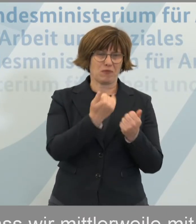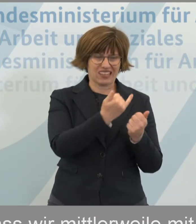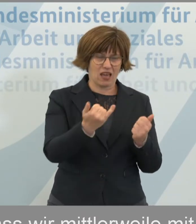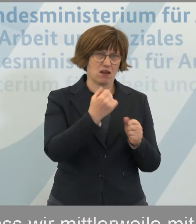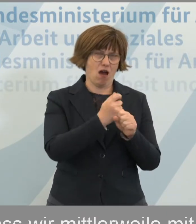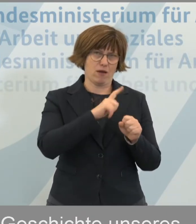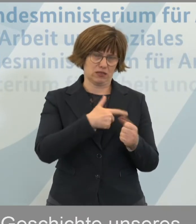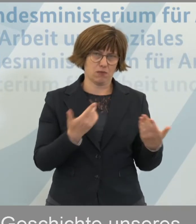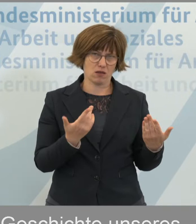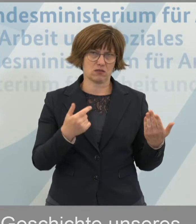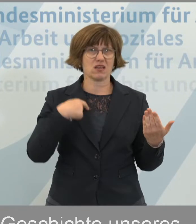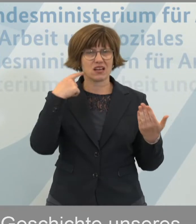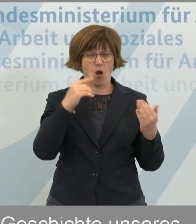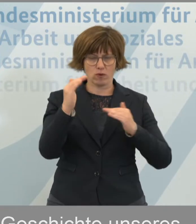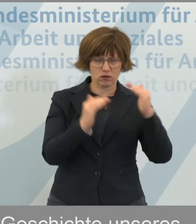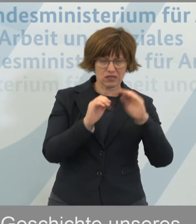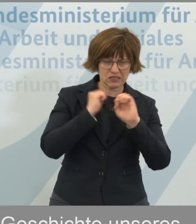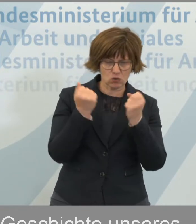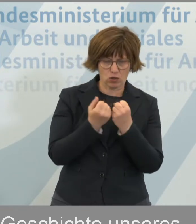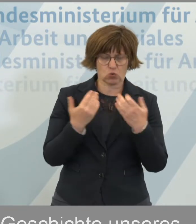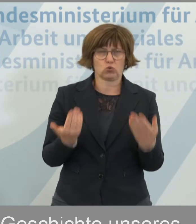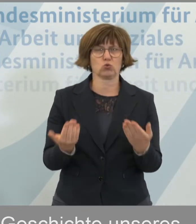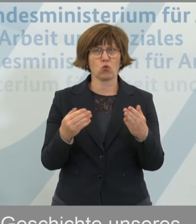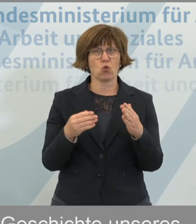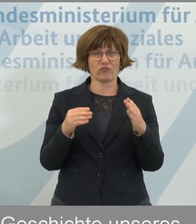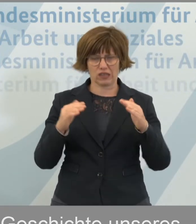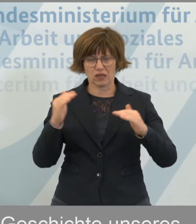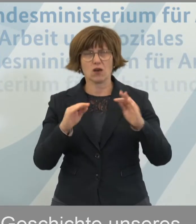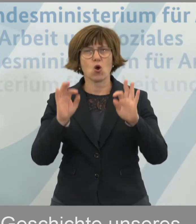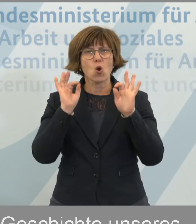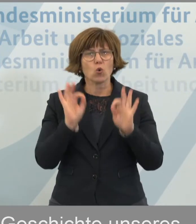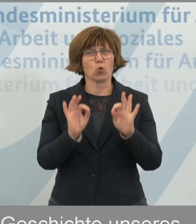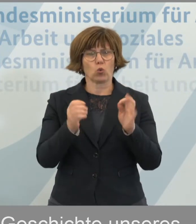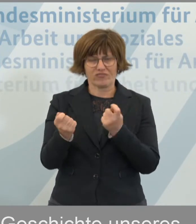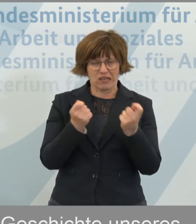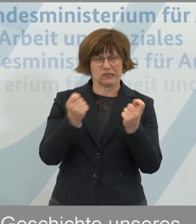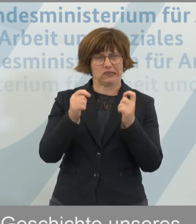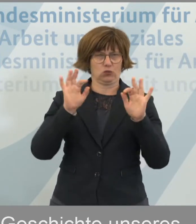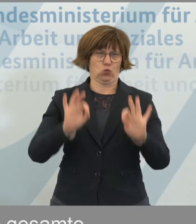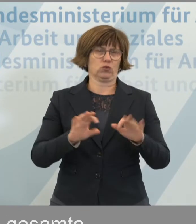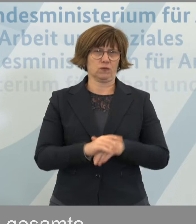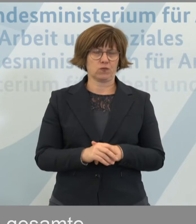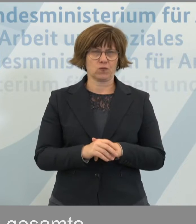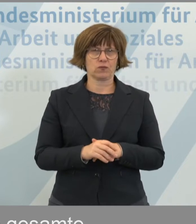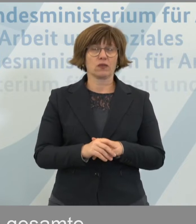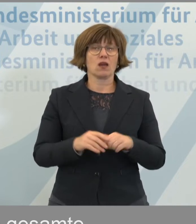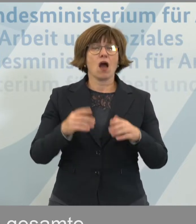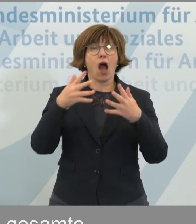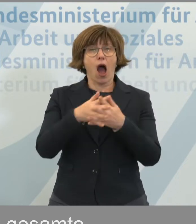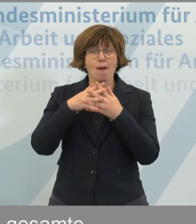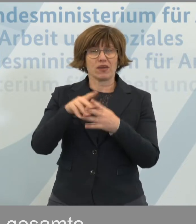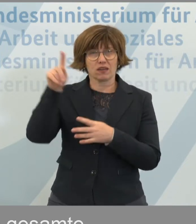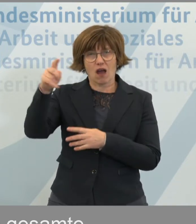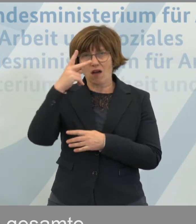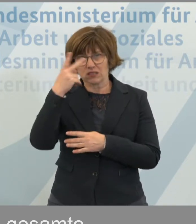und, glaube ich, in der Relation gesetzt mit guten Instrumenten. In den Vereinigten Staaten von